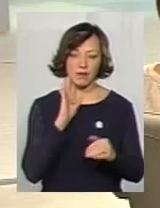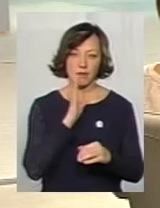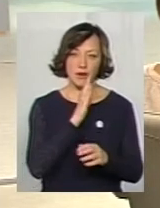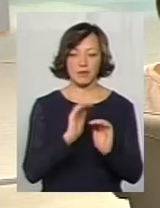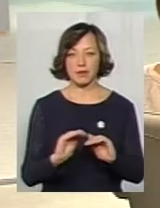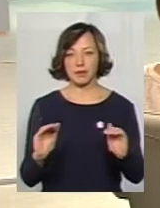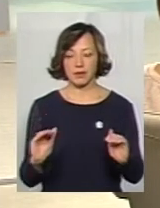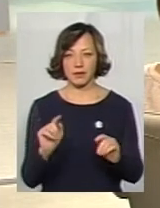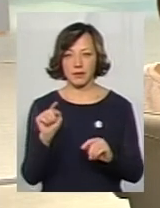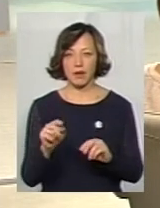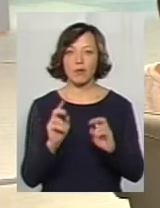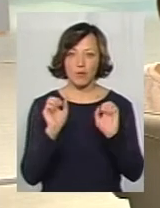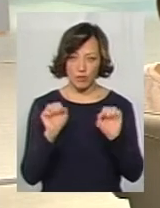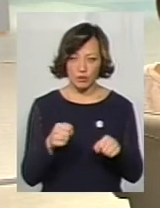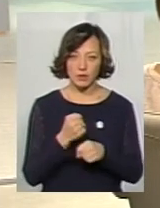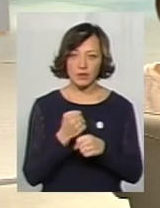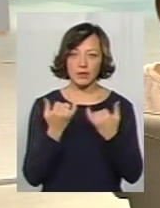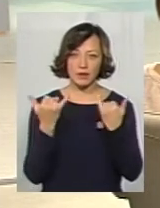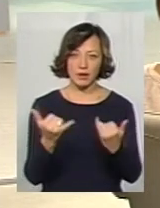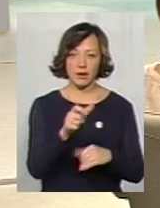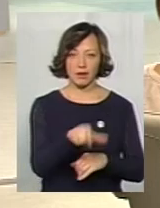Скажіть, будь ласка, якось він буде працювати?